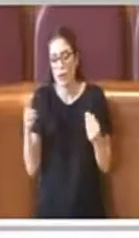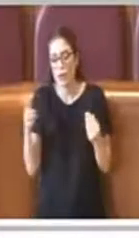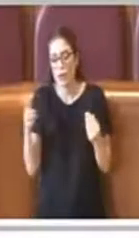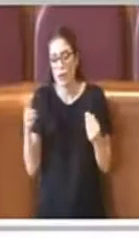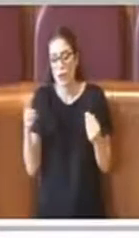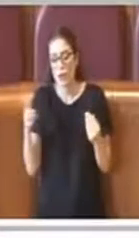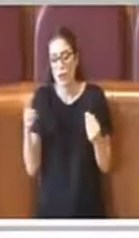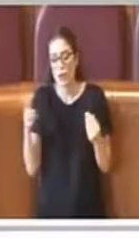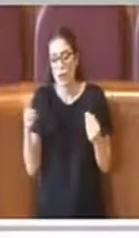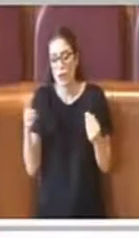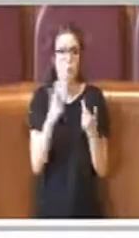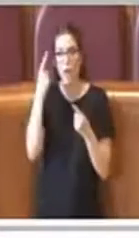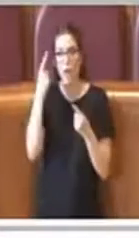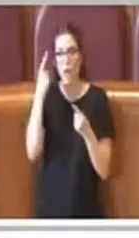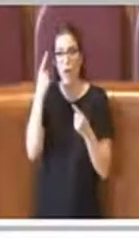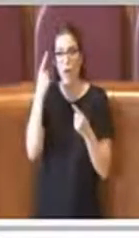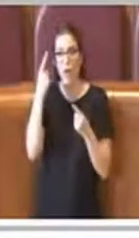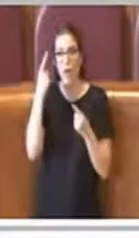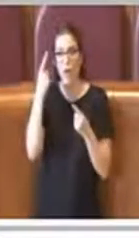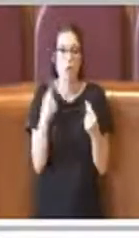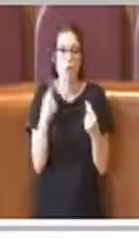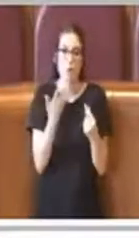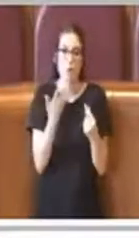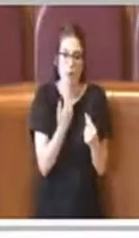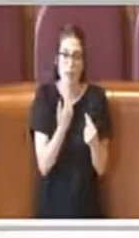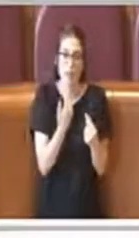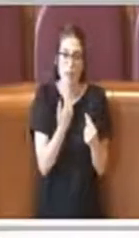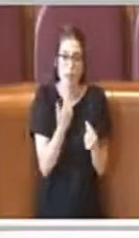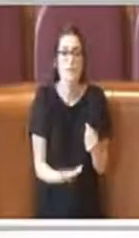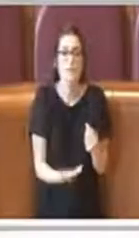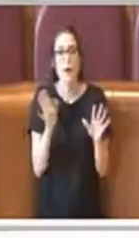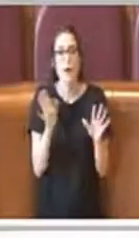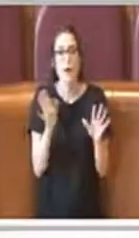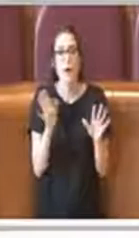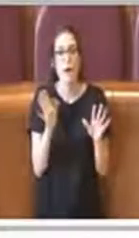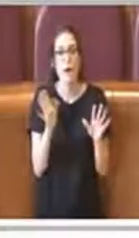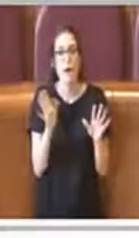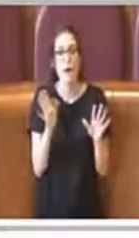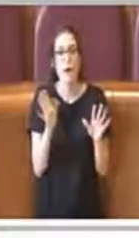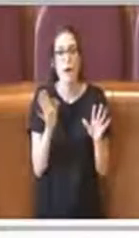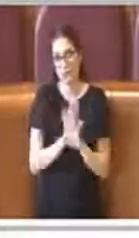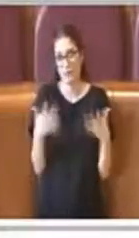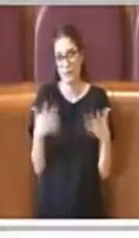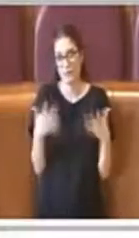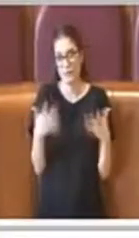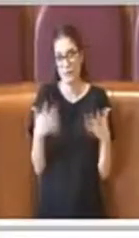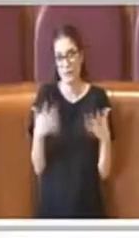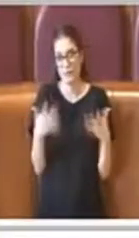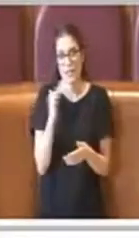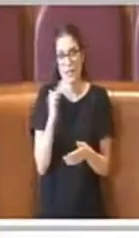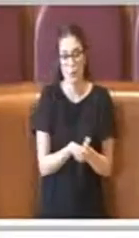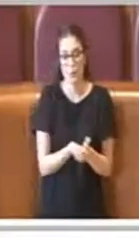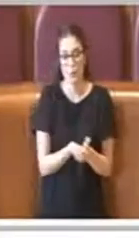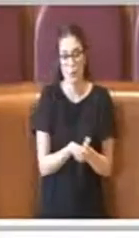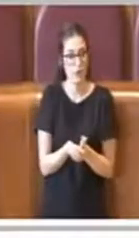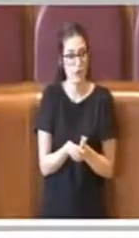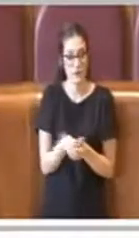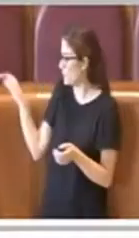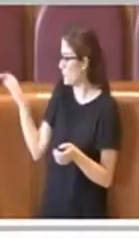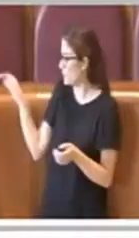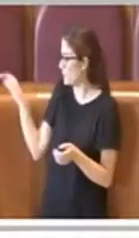Avrei anche altre cose da dire perché gli spunti sono stati diversi e per questo li ringrazio, però per ora mi fermo qui, grazie a tutti.